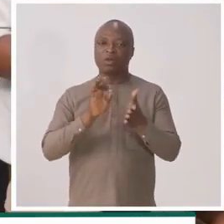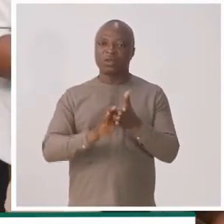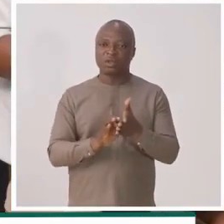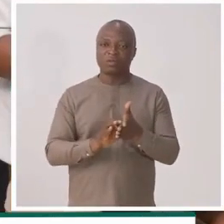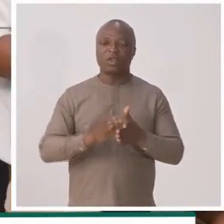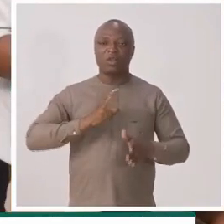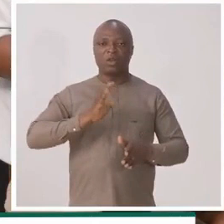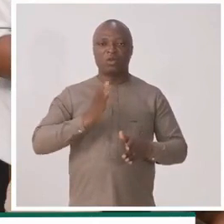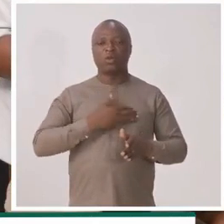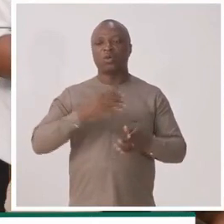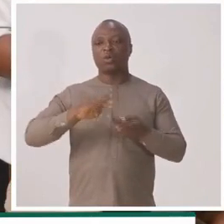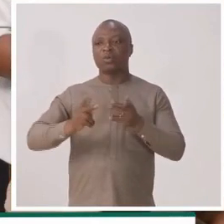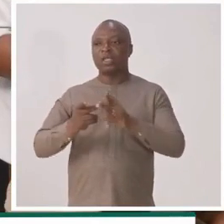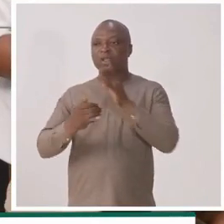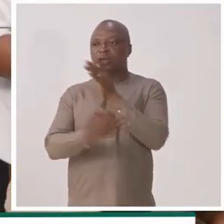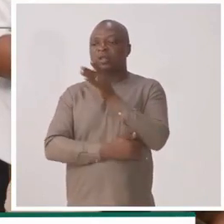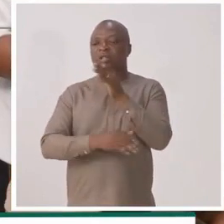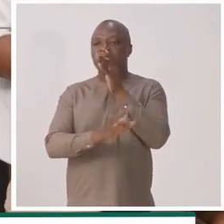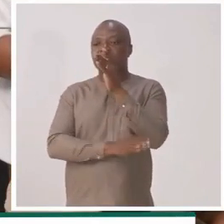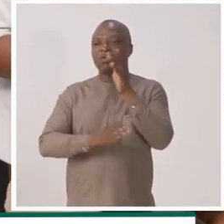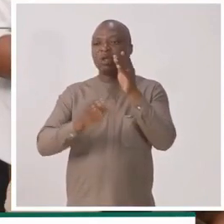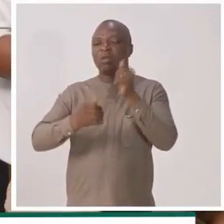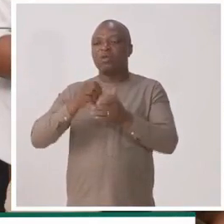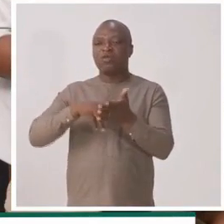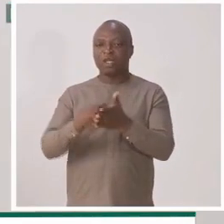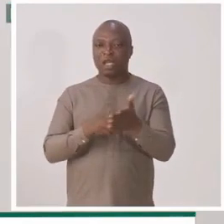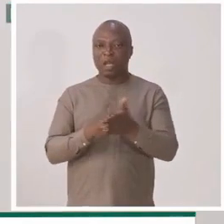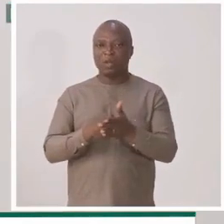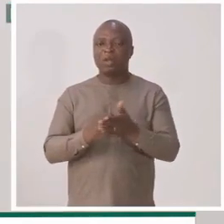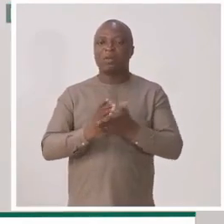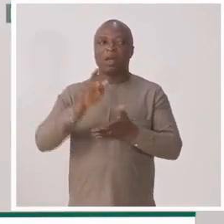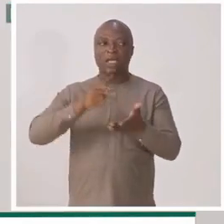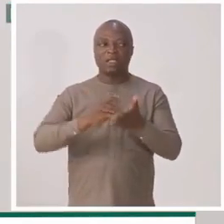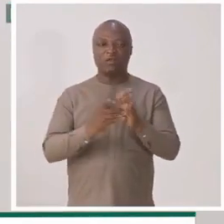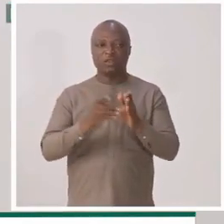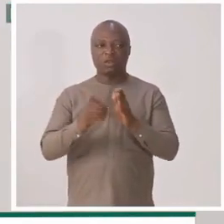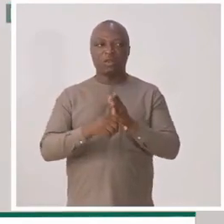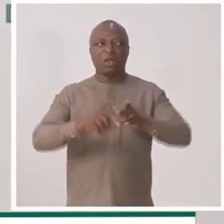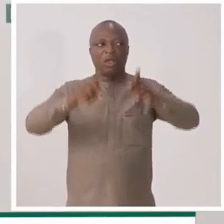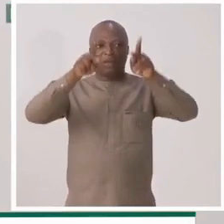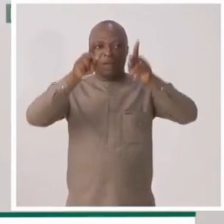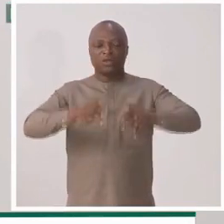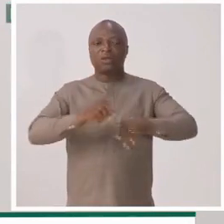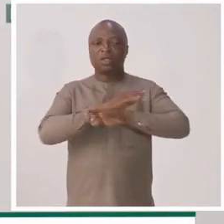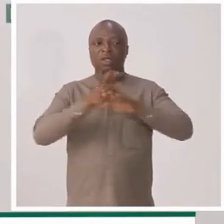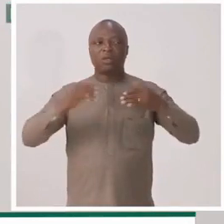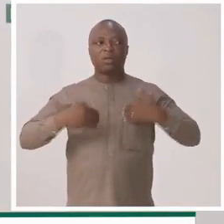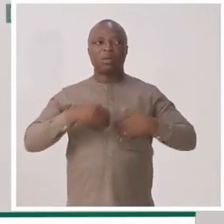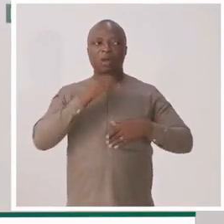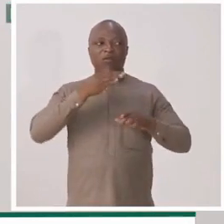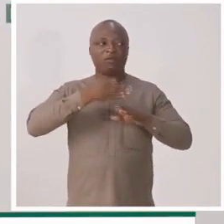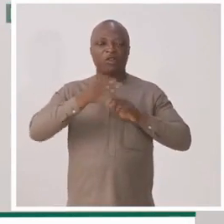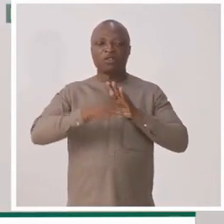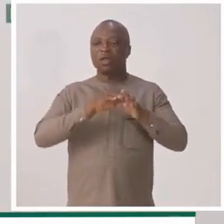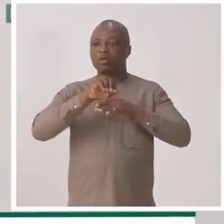va prendre en compte nos compatriotes, les citoyens les plus vulnérables. Donc, par définition, les personnes qui n'ont